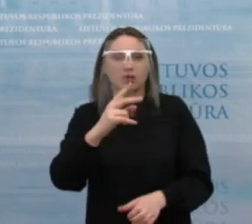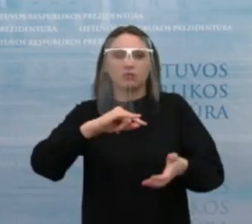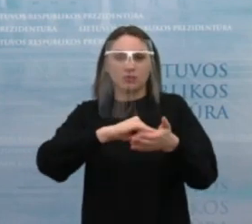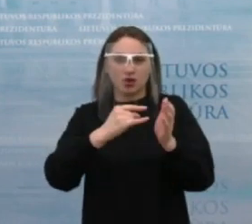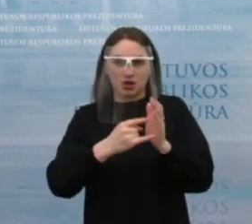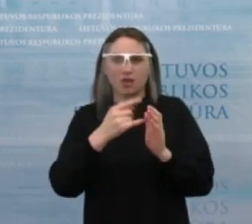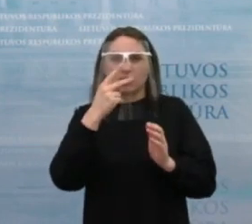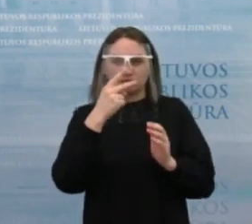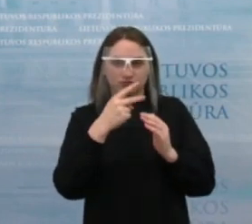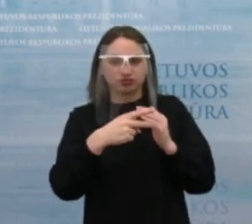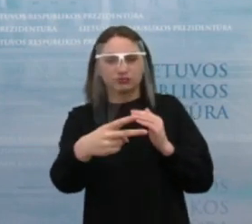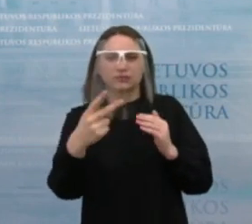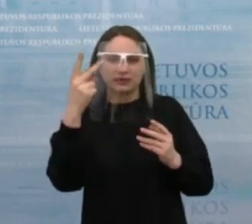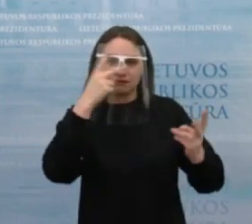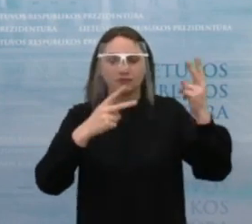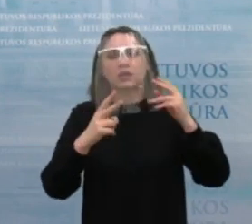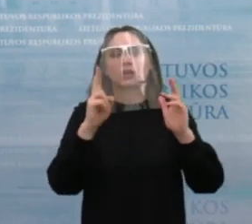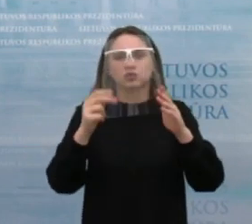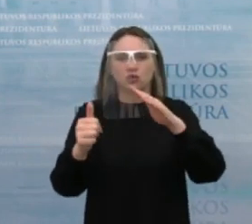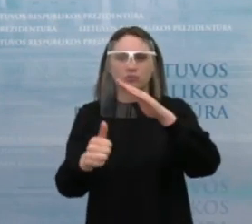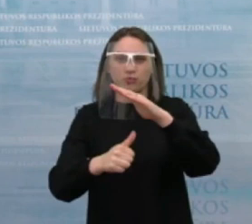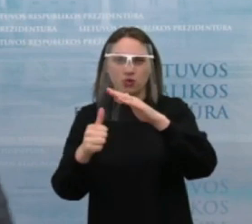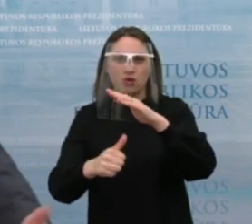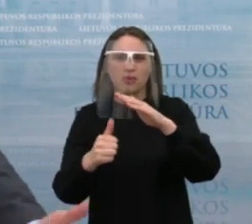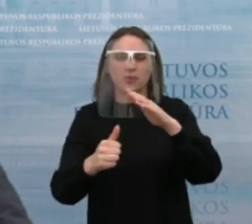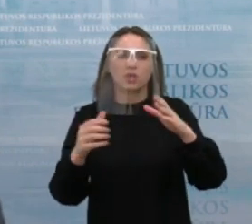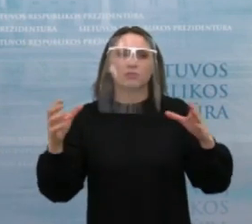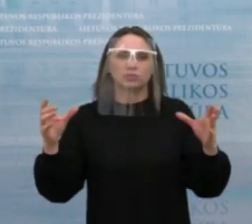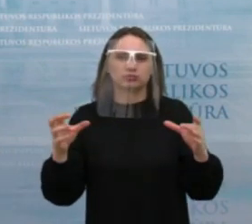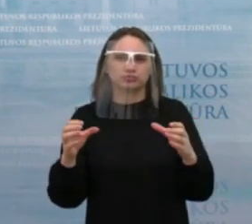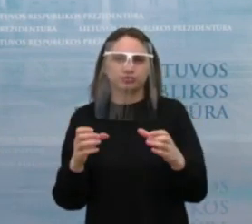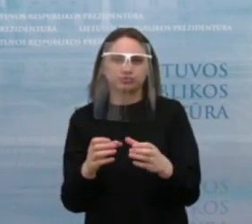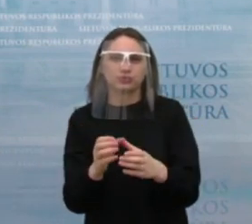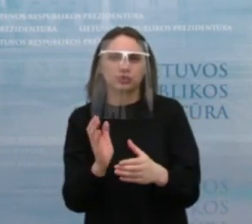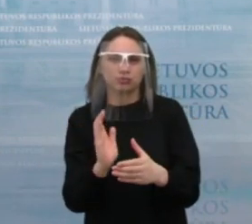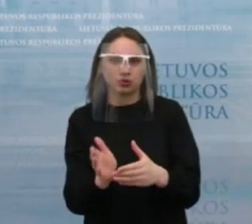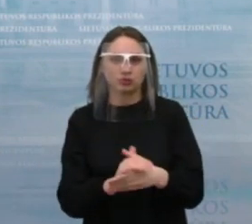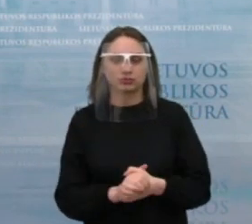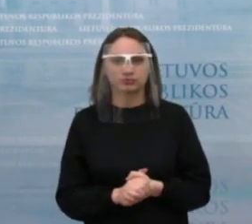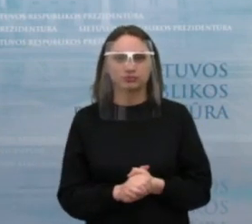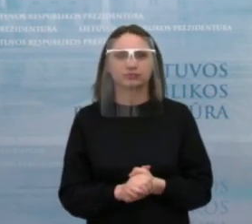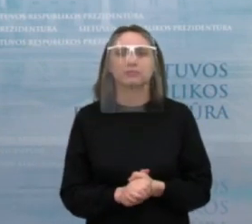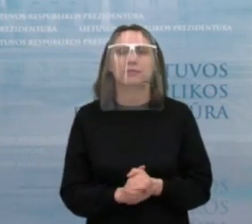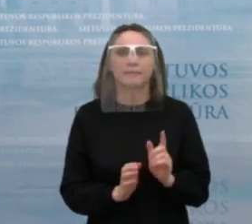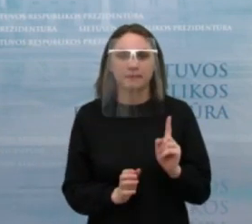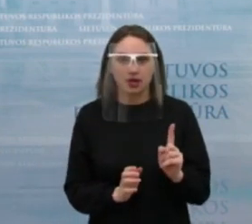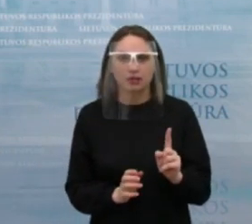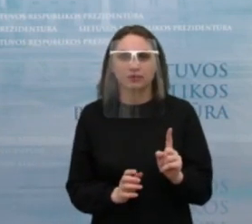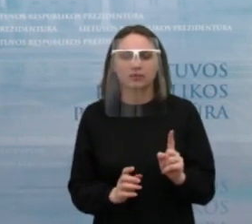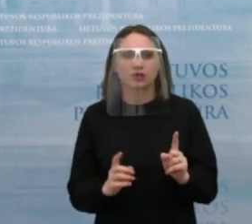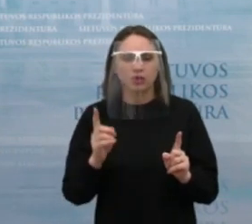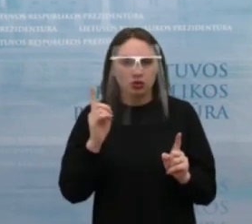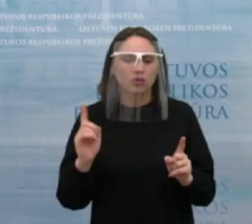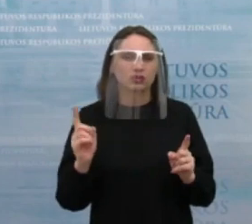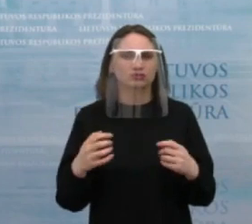nusaikų nedarbo lygio mažėjimą šiuo metu nesiemant jokių priemonių, tačiau tas mažėjimas yra tikrai